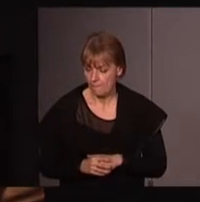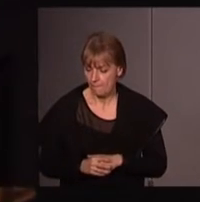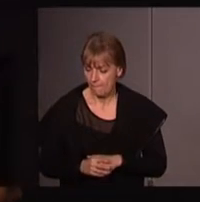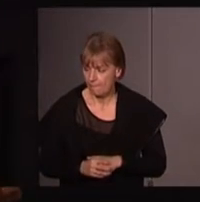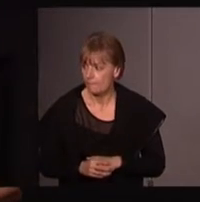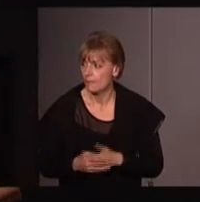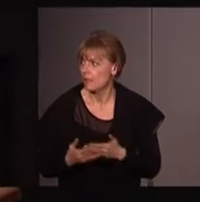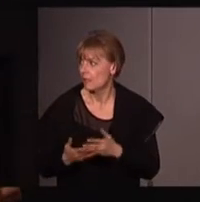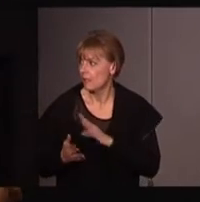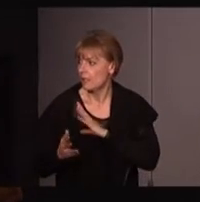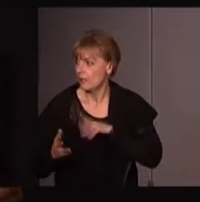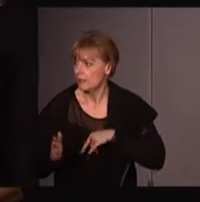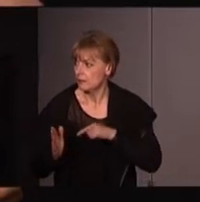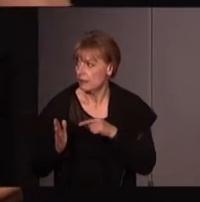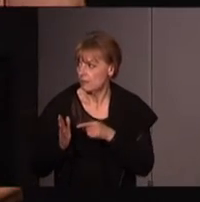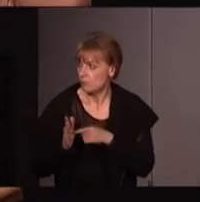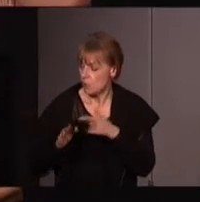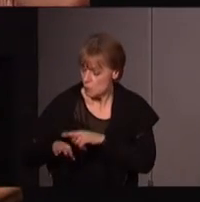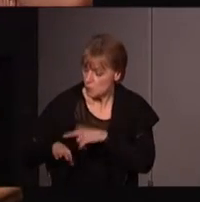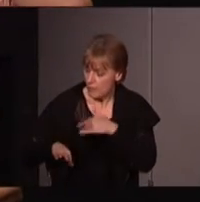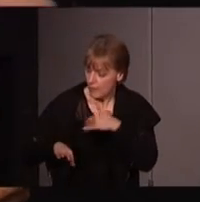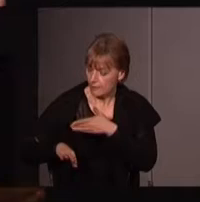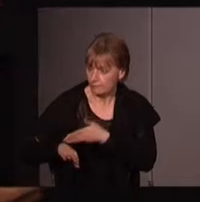dernier point, j'ai encore... Ouh là, j un peu en retard.